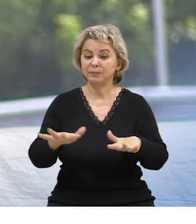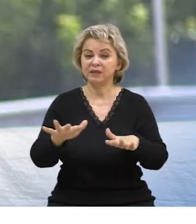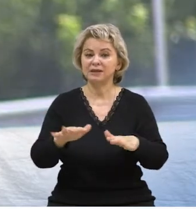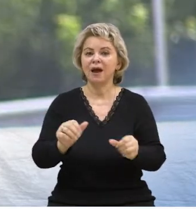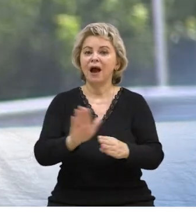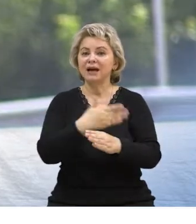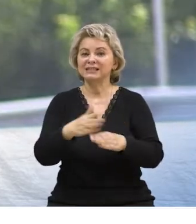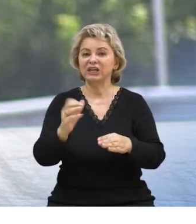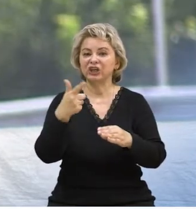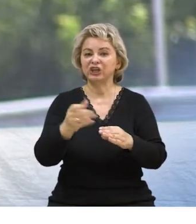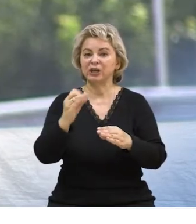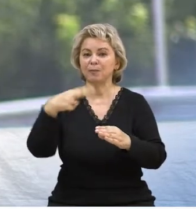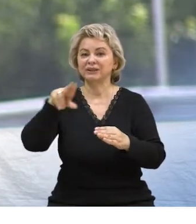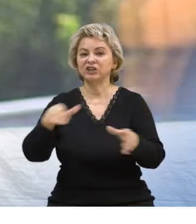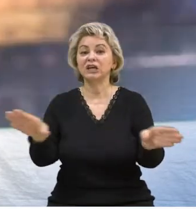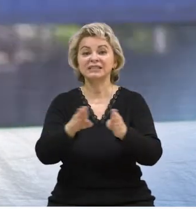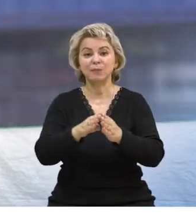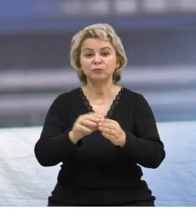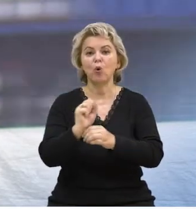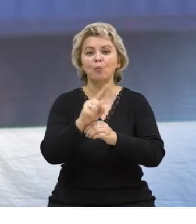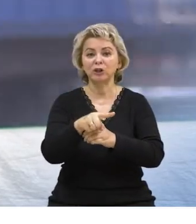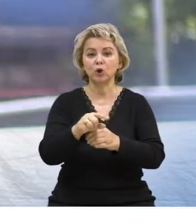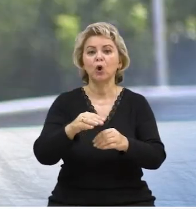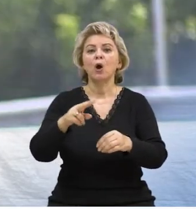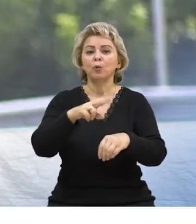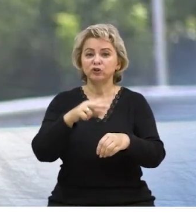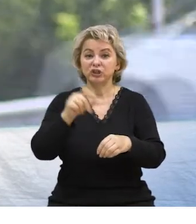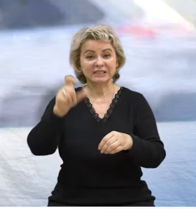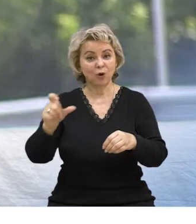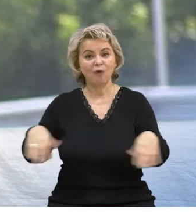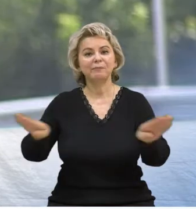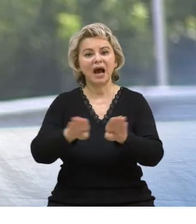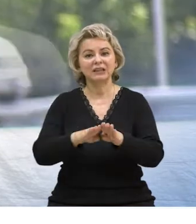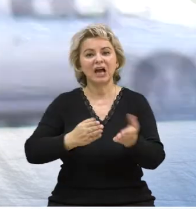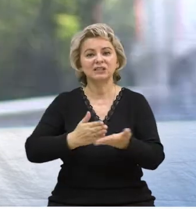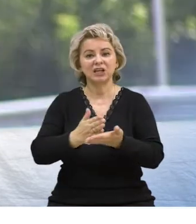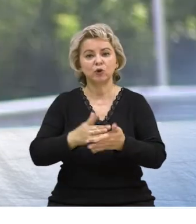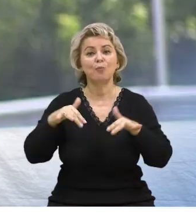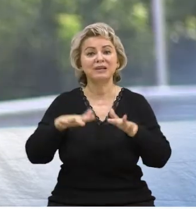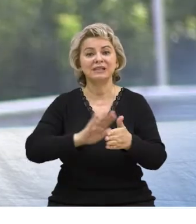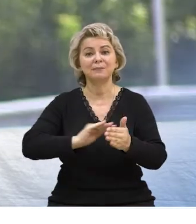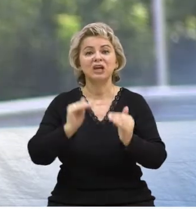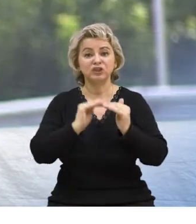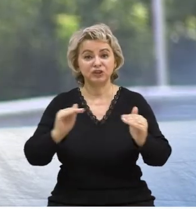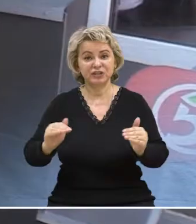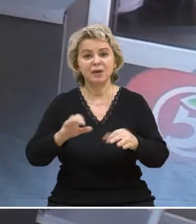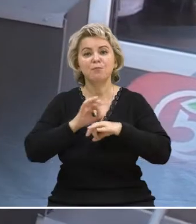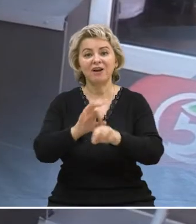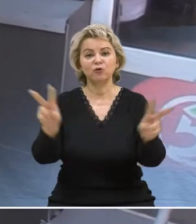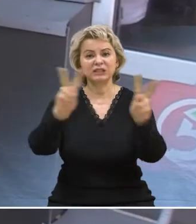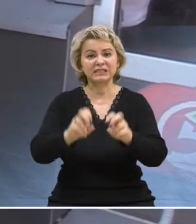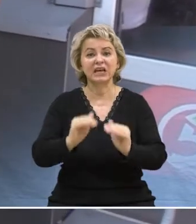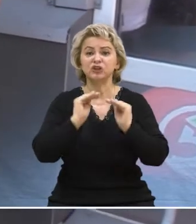мероприятий отделение ГИБДД совместно с уполномоченными участковыми, а также с сотрудниками по делам несовершеннолетних